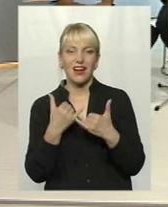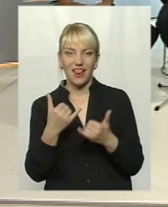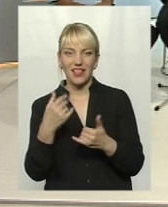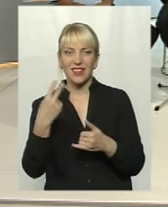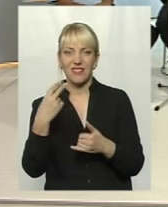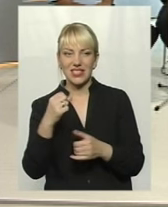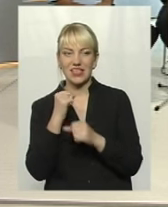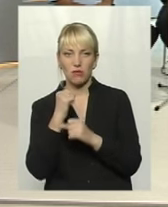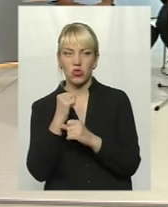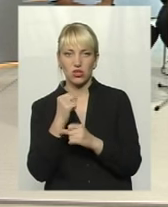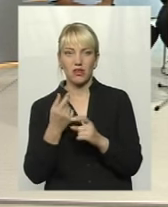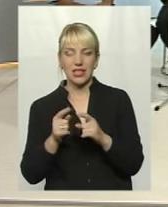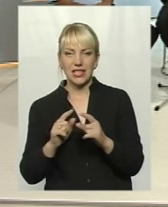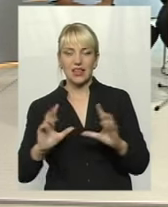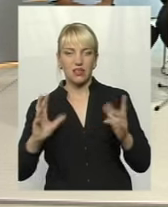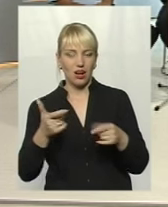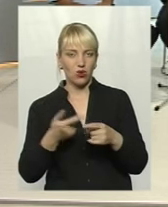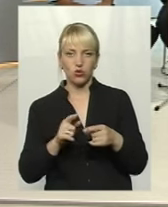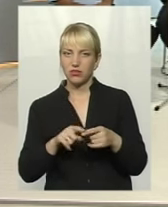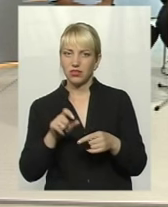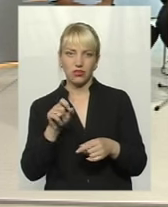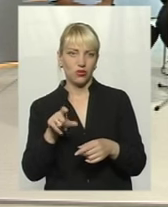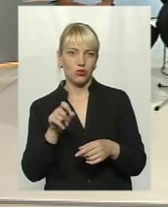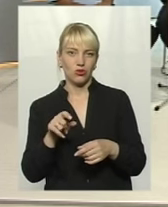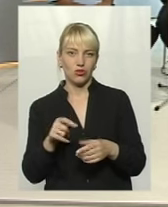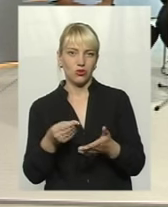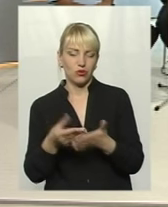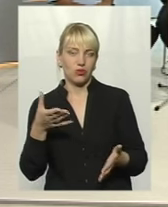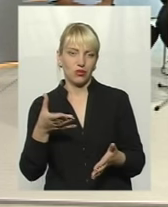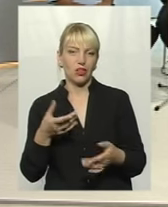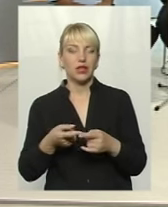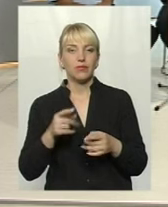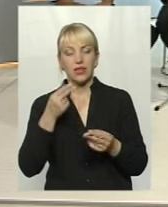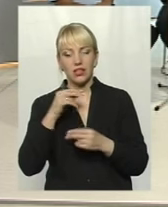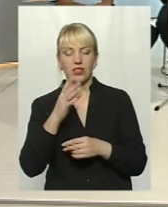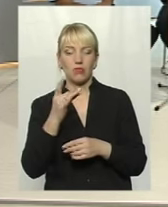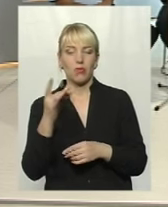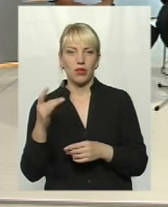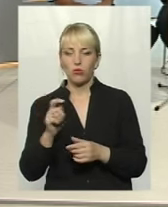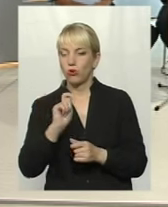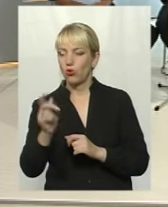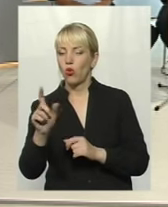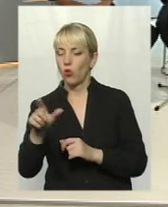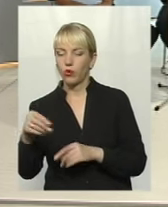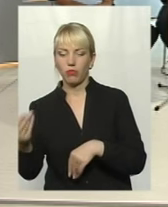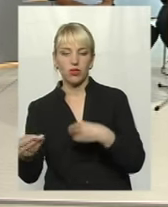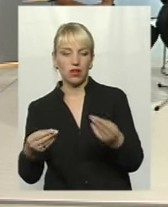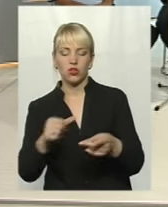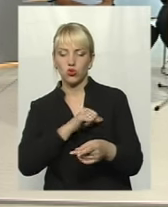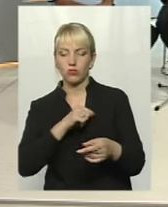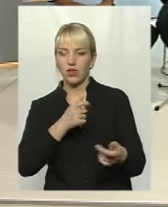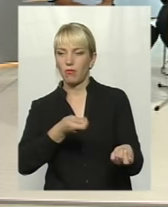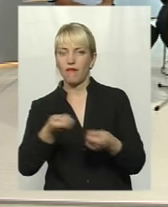трактор, він позолочений той трактор буде, поки він до сміттєзвалища доїде. Тобто, прощує по 5 рублів ще людям дати, щоб вони самі возили на